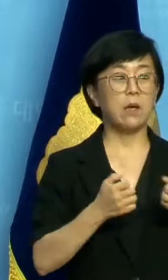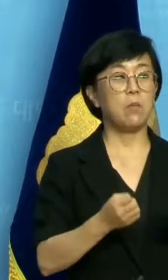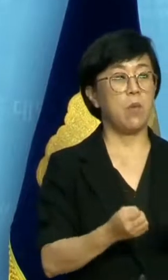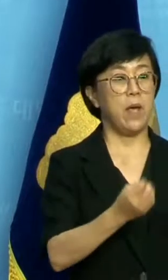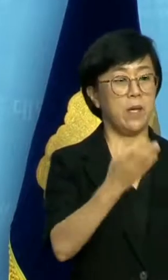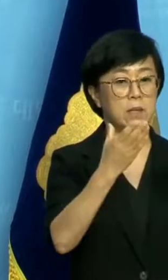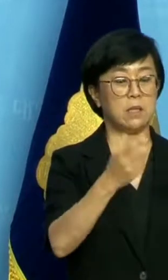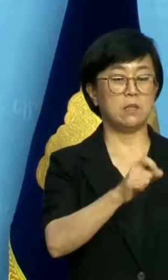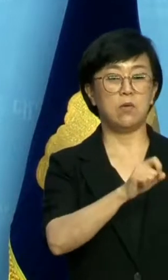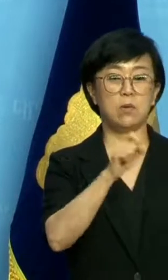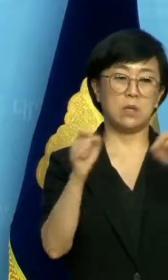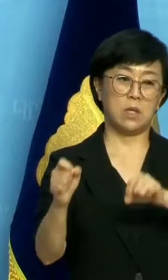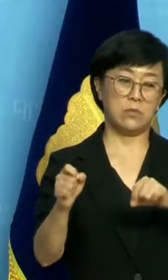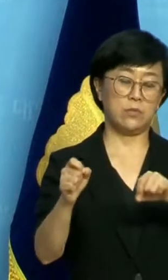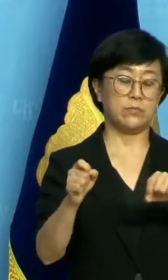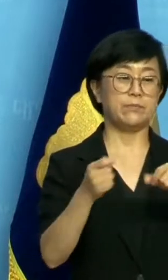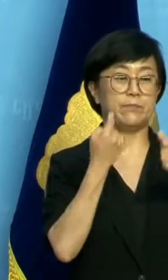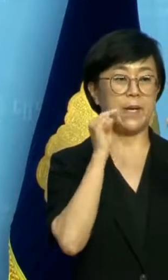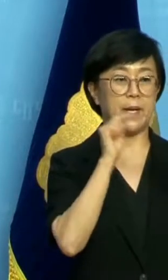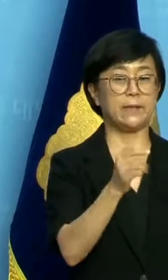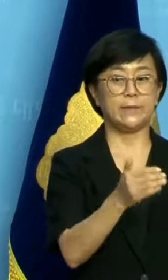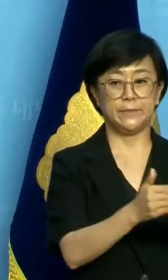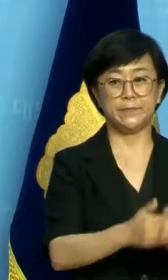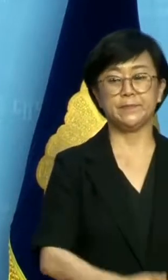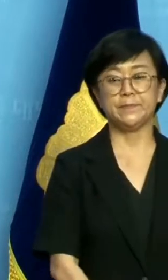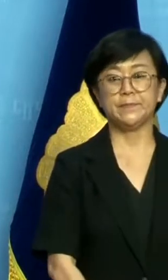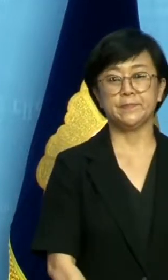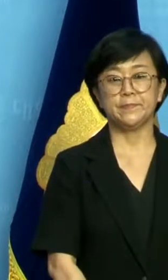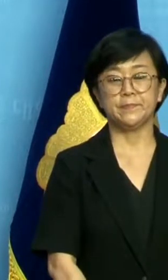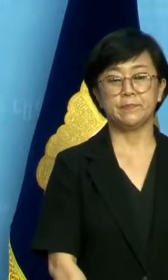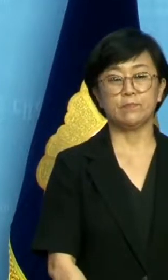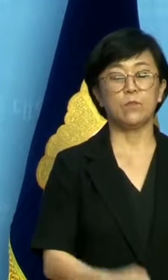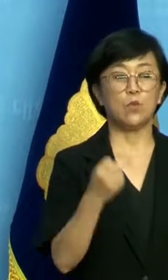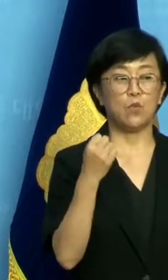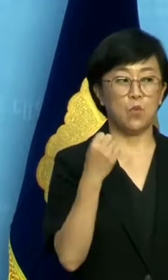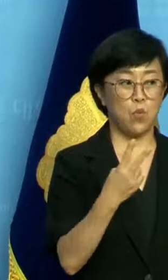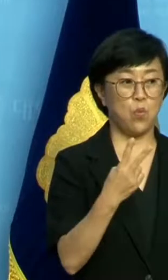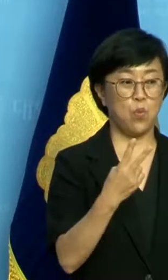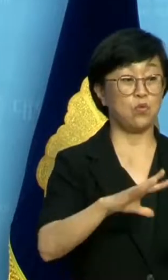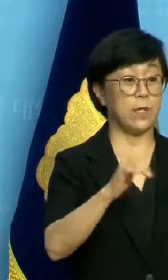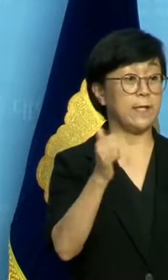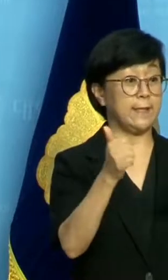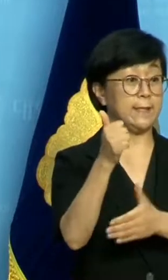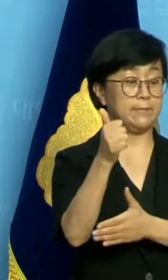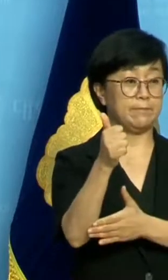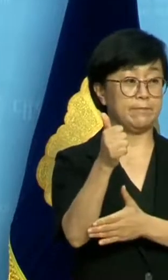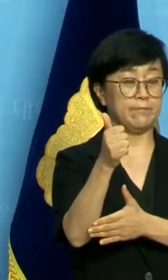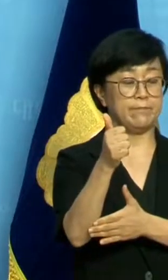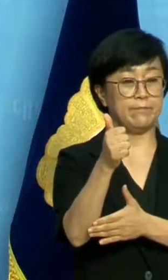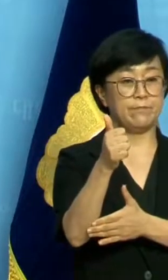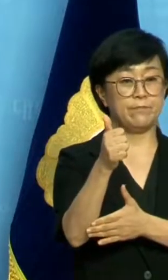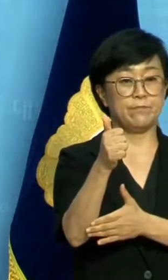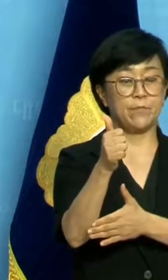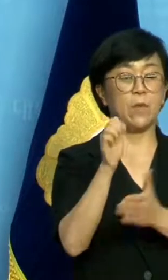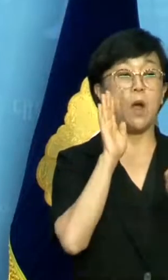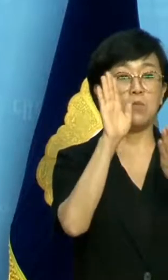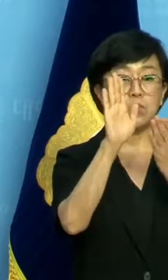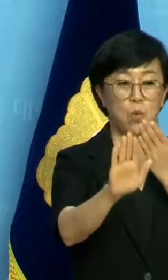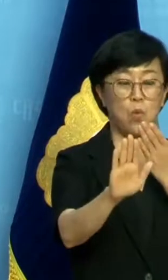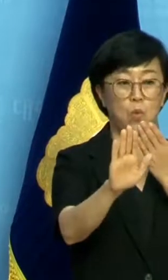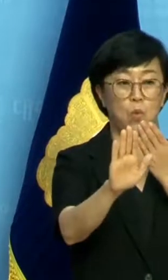연기하도록 조치했습니다 아울러 국회의장께서는 앞으로